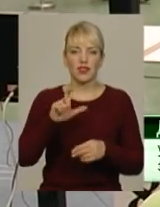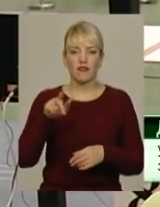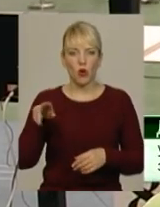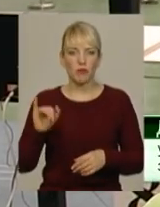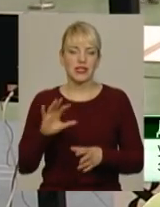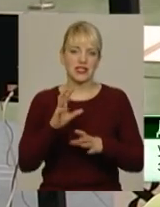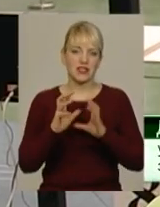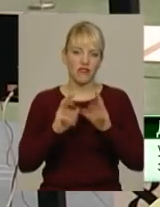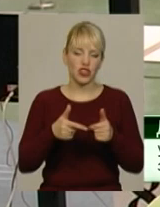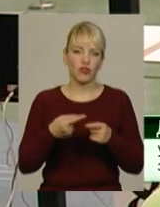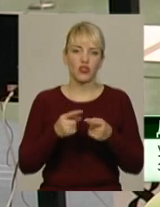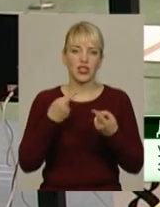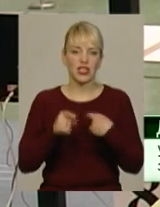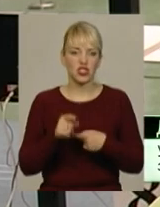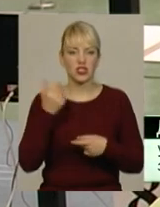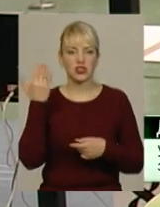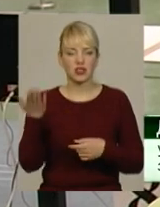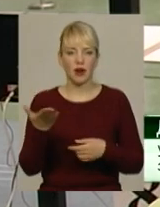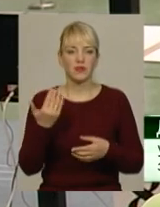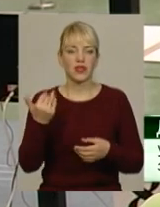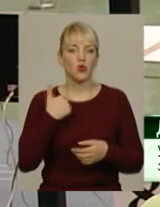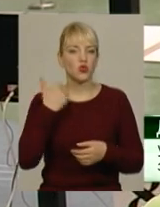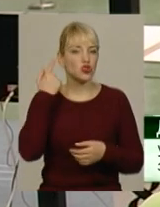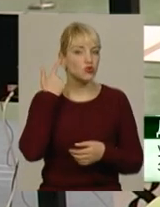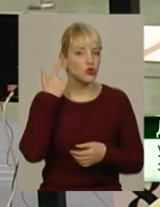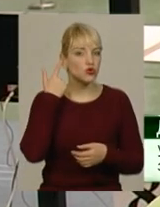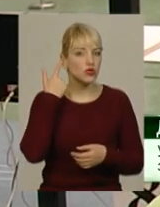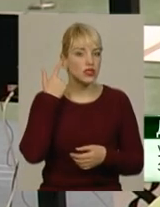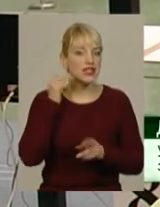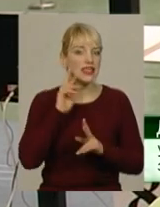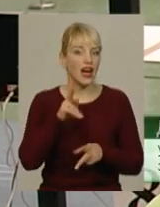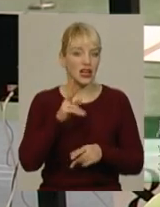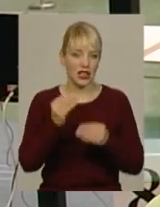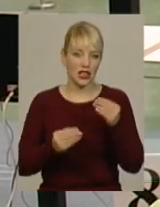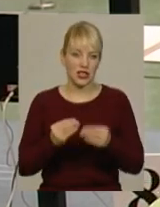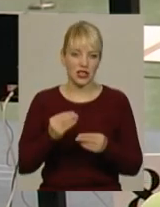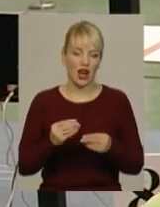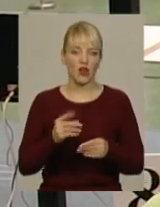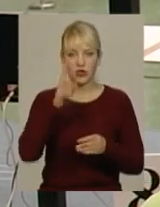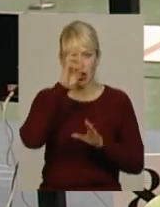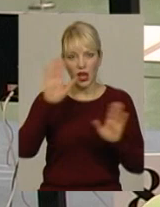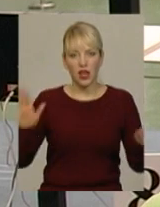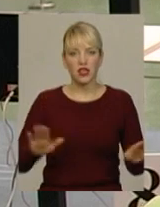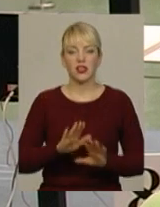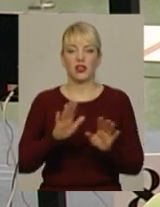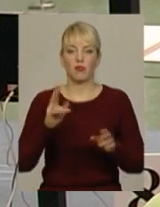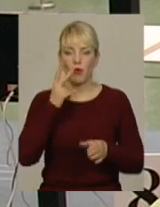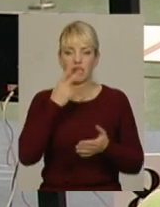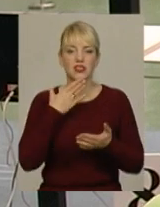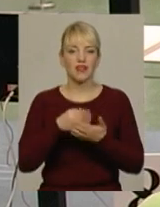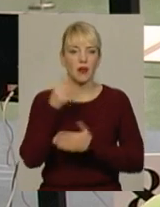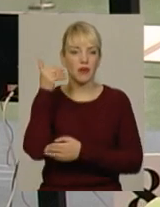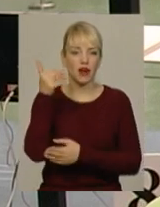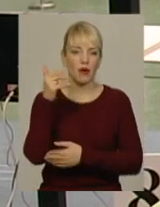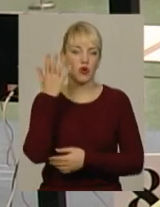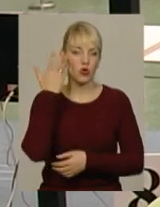зовсім інші. Там ти хочеш почути, як грає твій гімн, побачити свій прапор. І коли команда